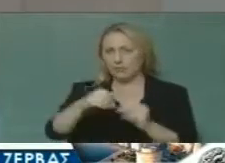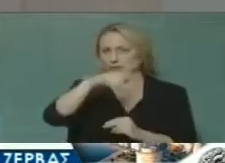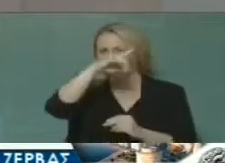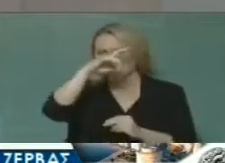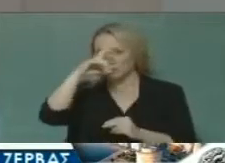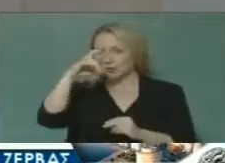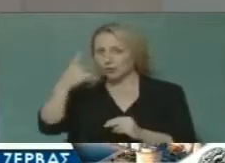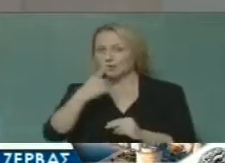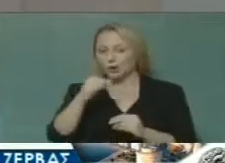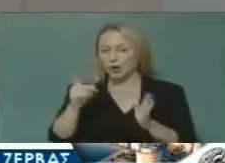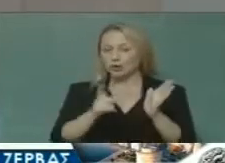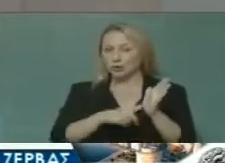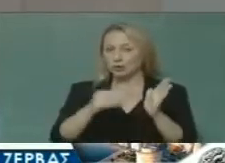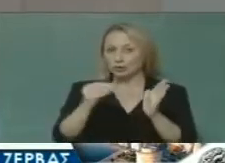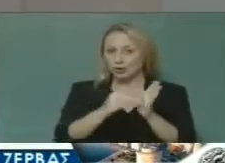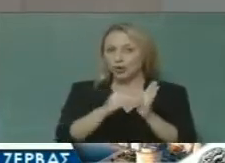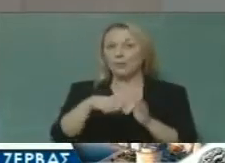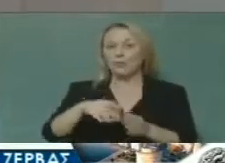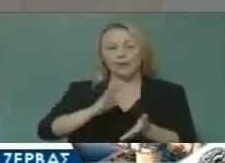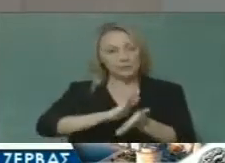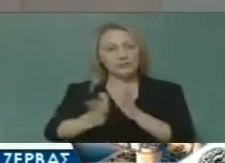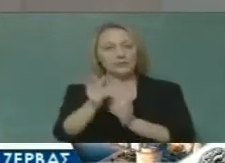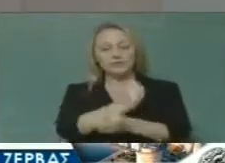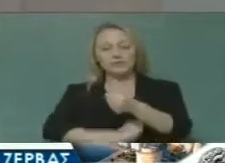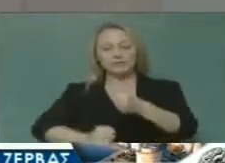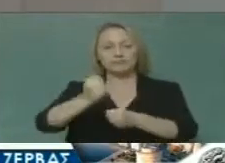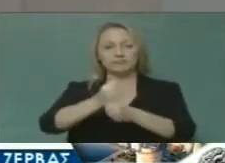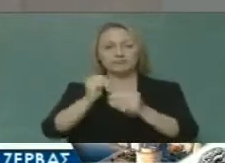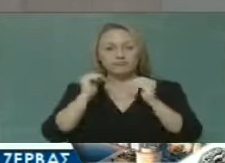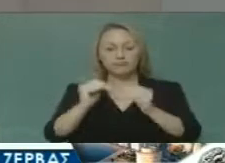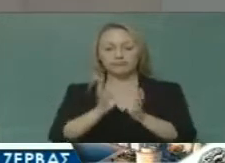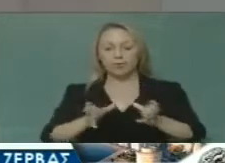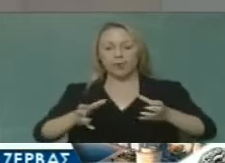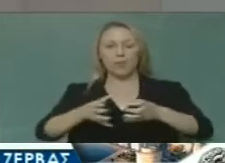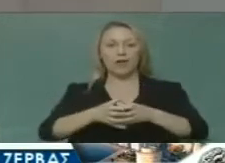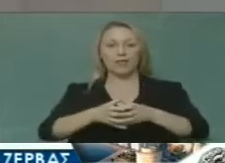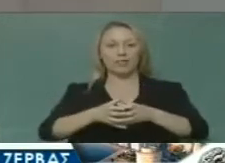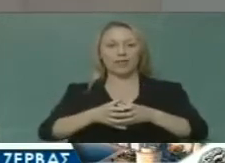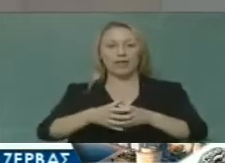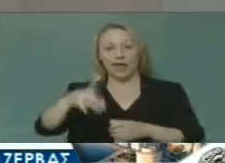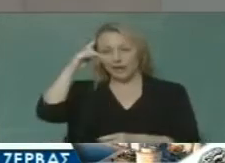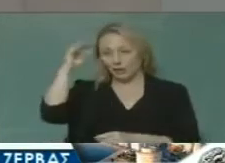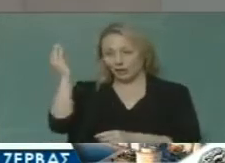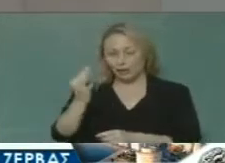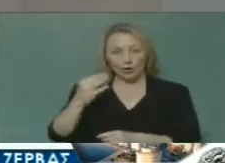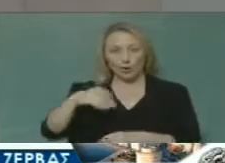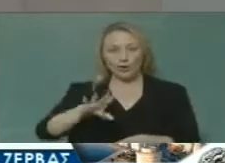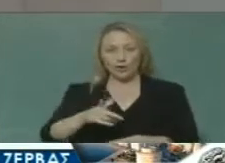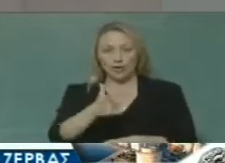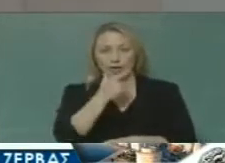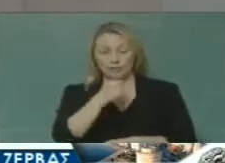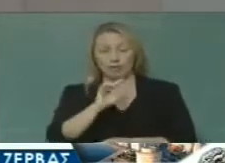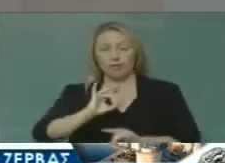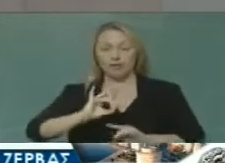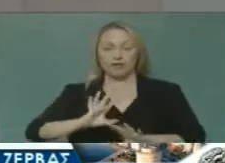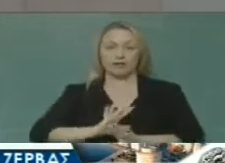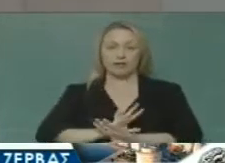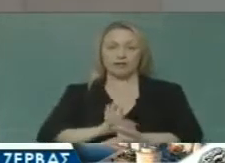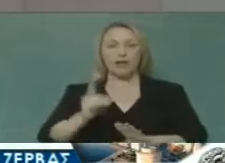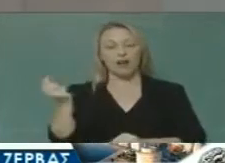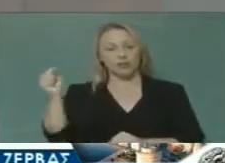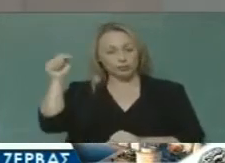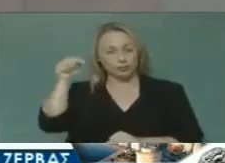ανάληψη της θητείας μας δεν ήταν κάτι αυτονόητο δεν ήταν κάτι απλό και να έρθουμε σήμερα στο